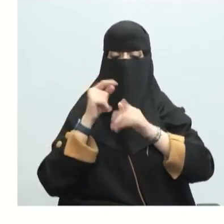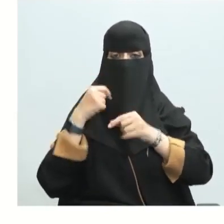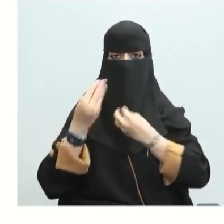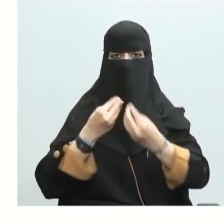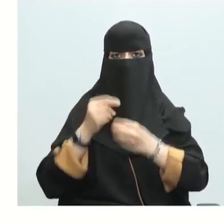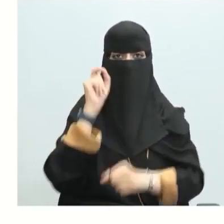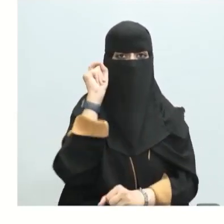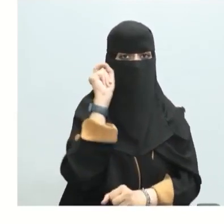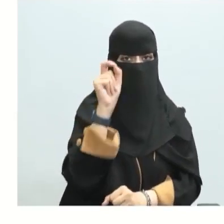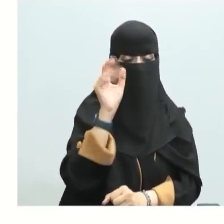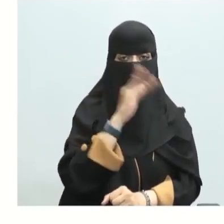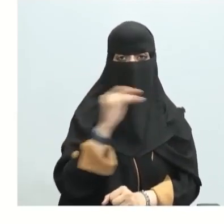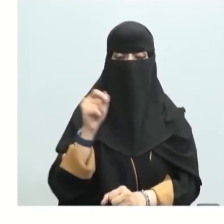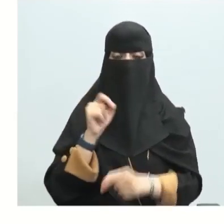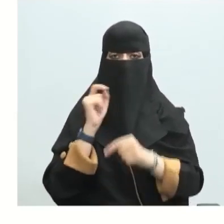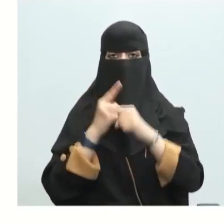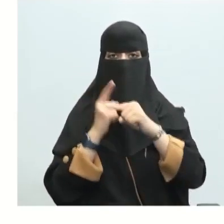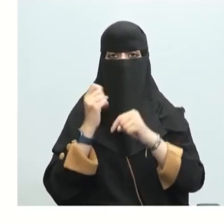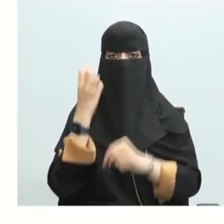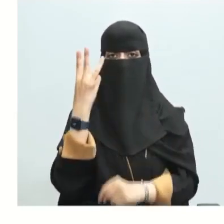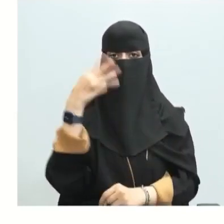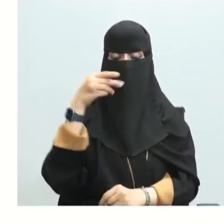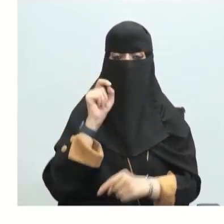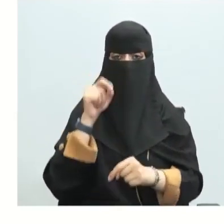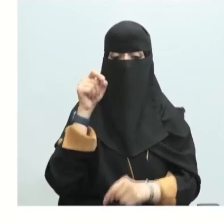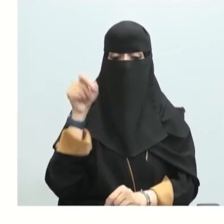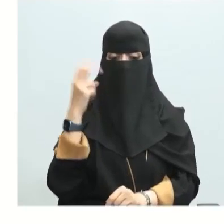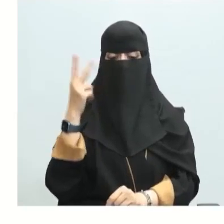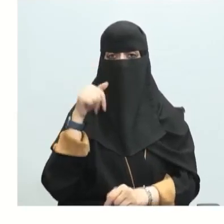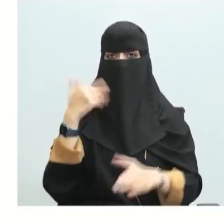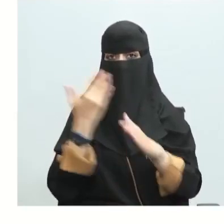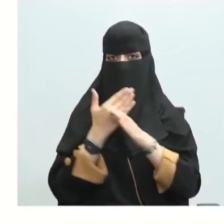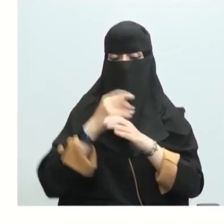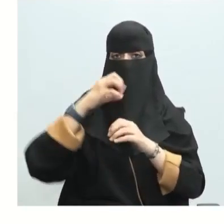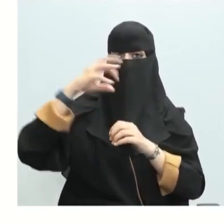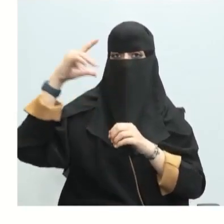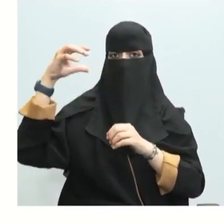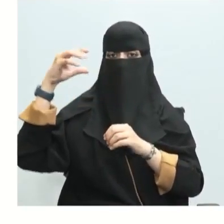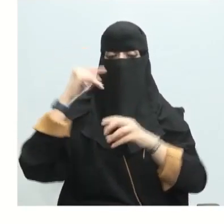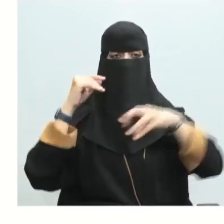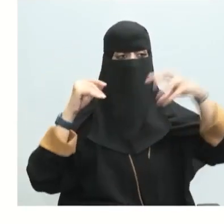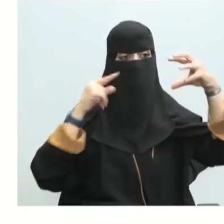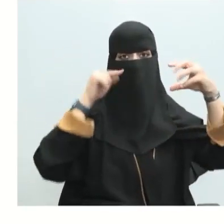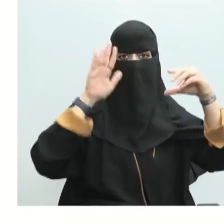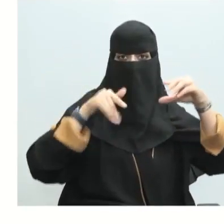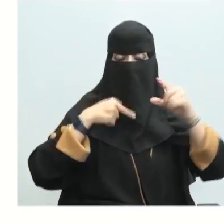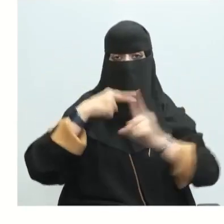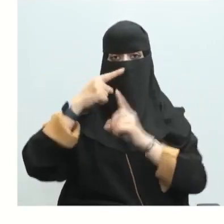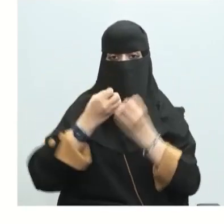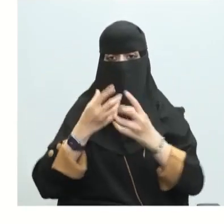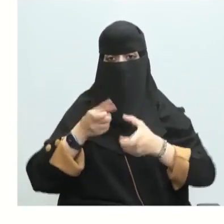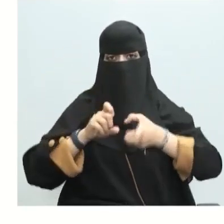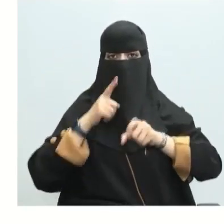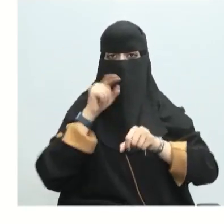للمتفاعلات بمقدار موجب 33.2 لماذا؟ هنا غاز إذن أحرار التكوين لها الصفر